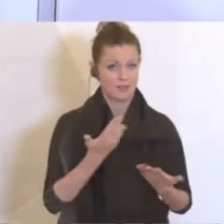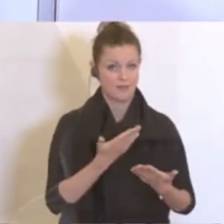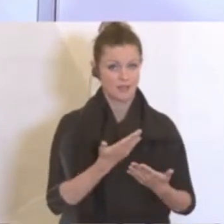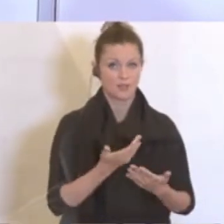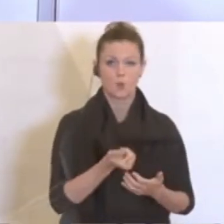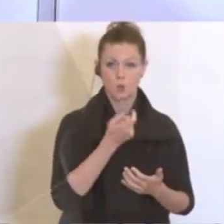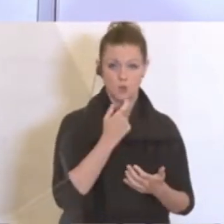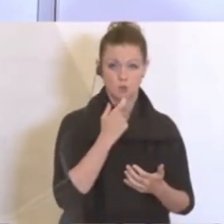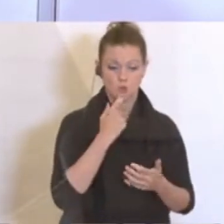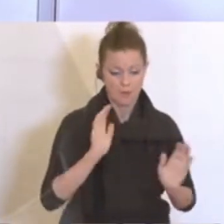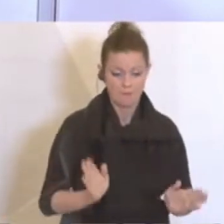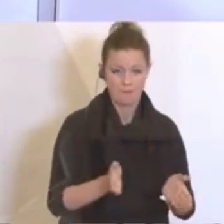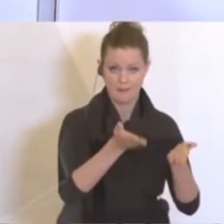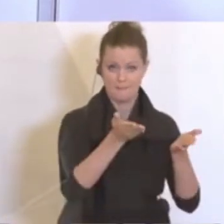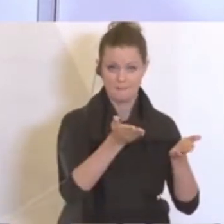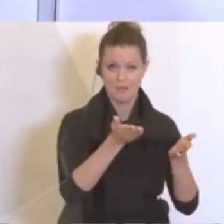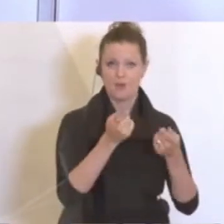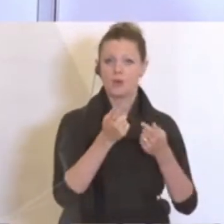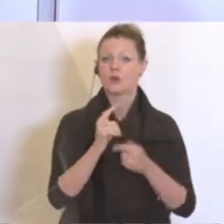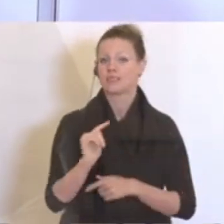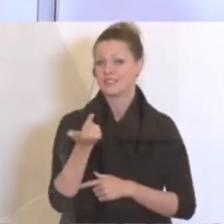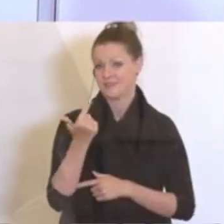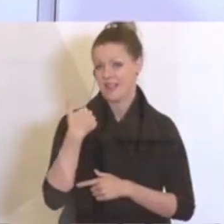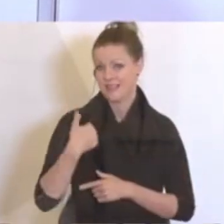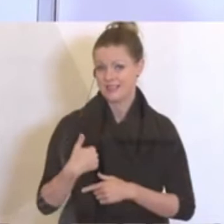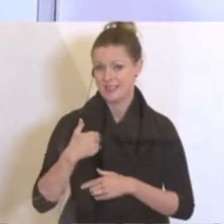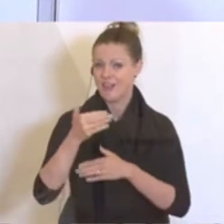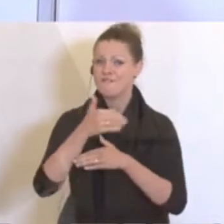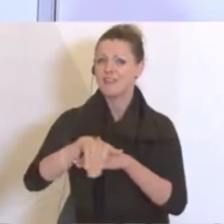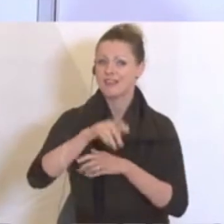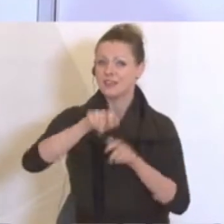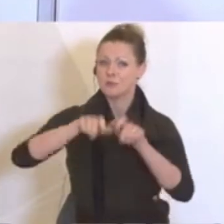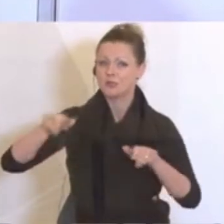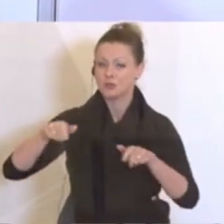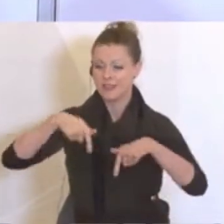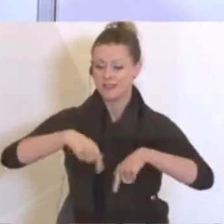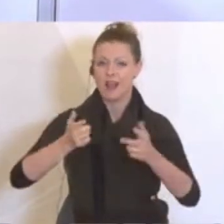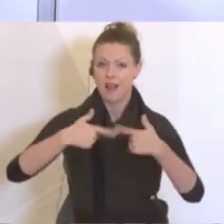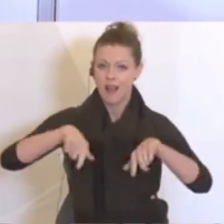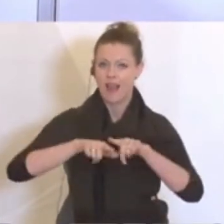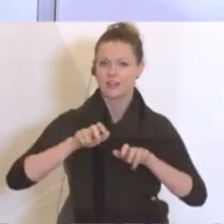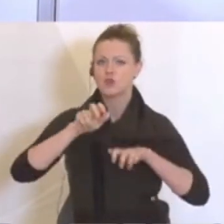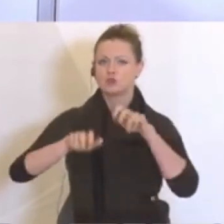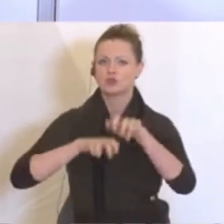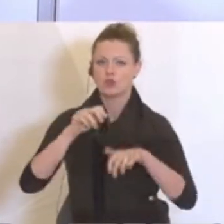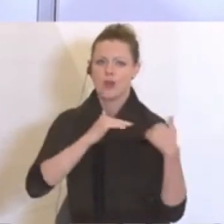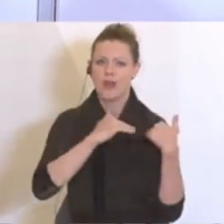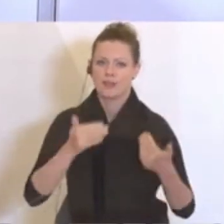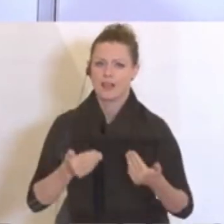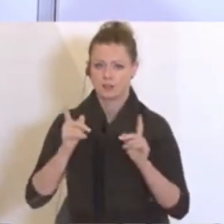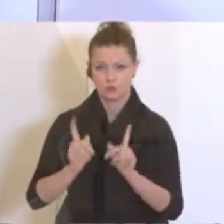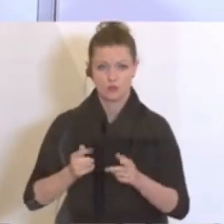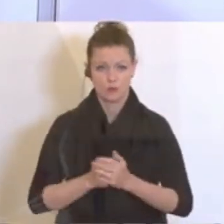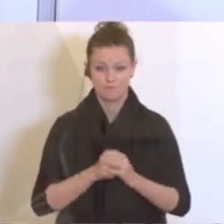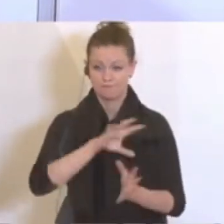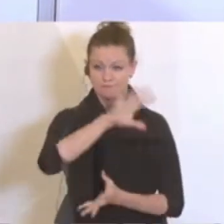Konsum anzukurbeln und zum Zweiten die Wirtinnen und Wirte in unserem Land steuerlich entlasten soll. In